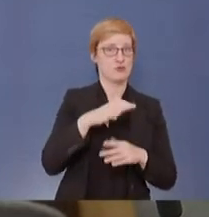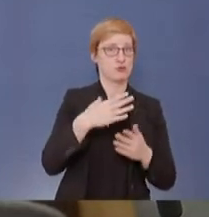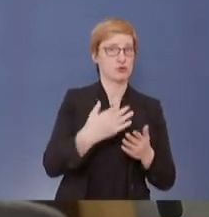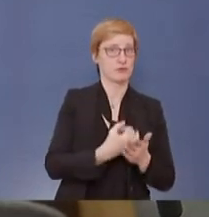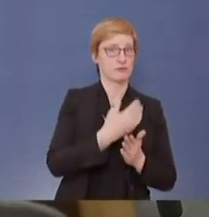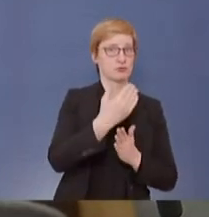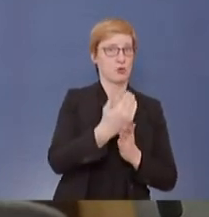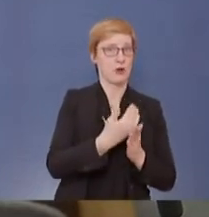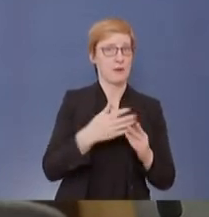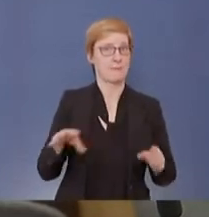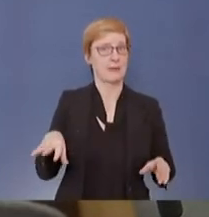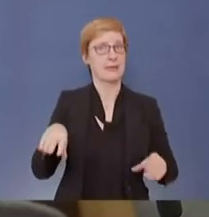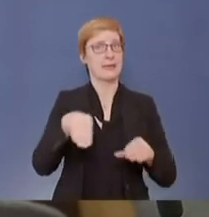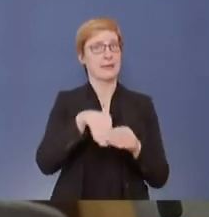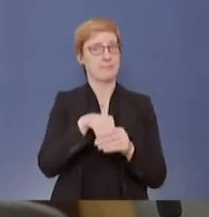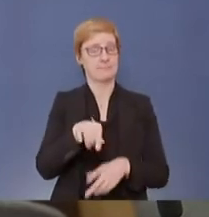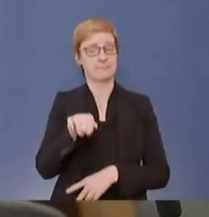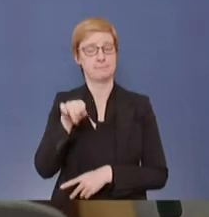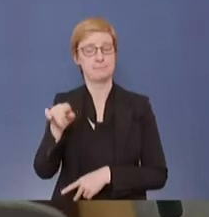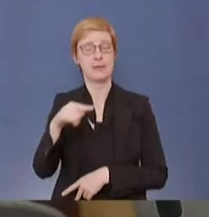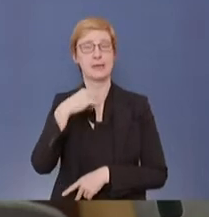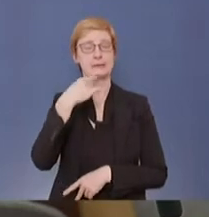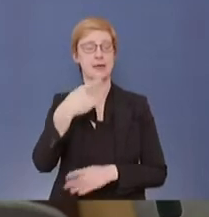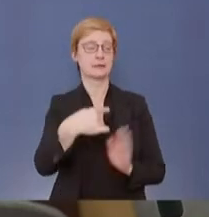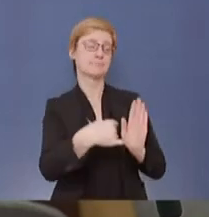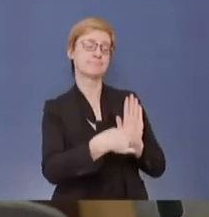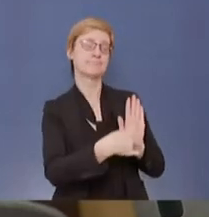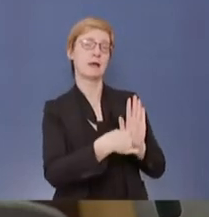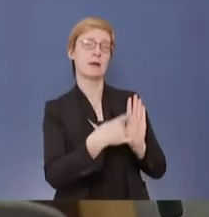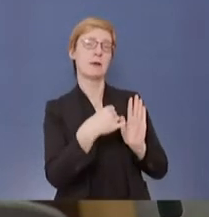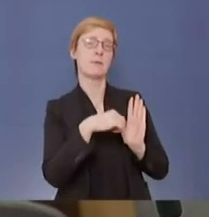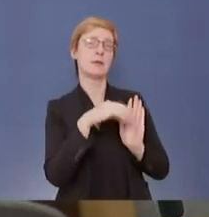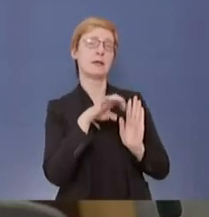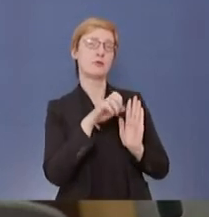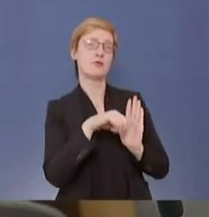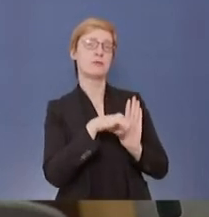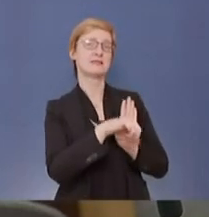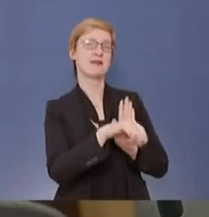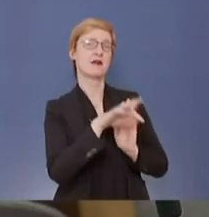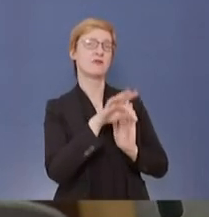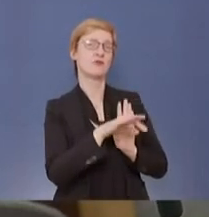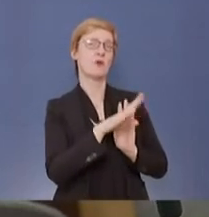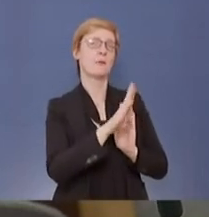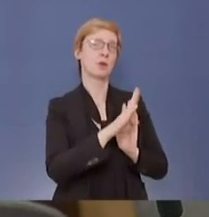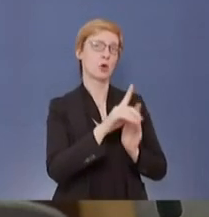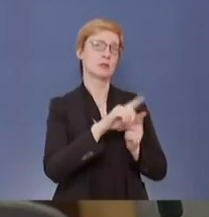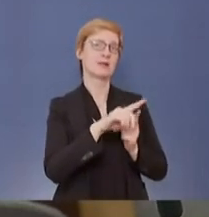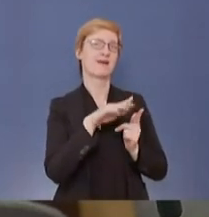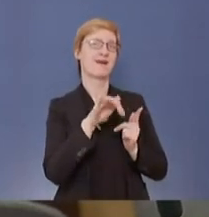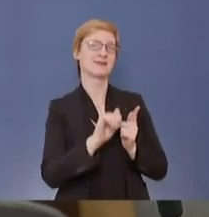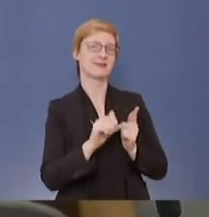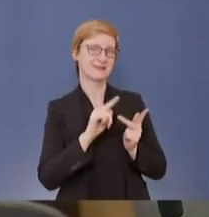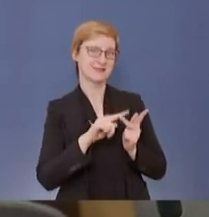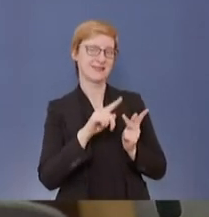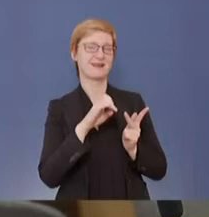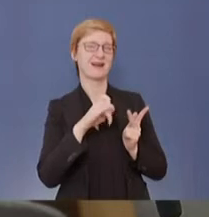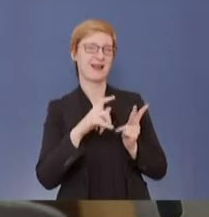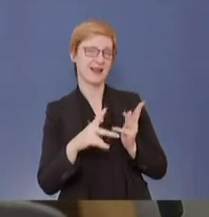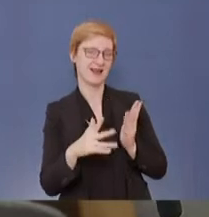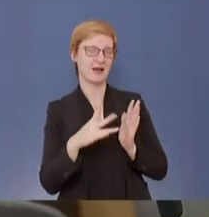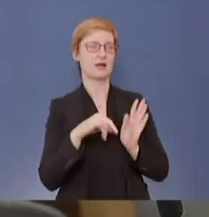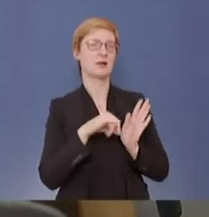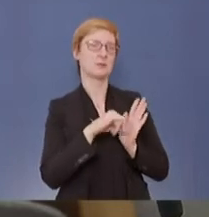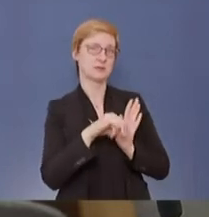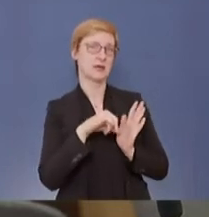Zahlen veröffentlicht und sagt, das sind die Zahlen, die pro Dosis gezahlt werden, wenn diese Zahlen nicht stimmen würden, dann müssten Sie